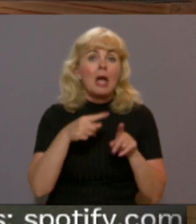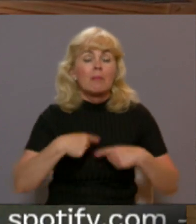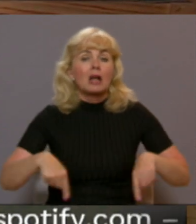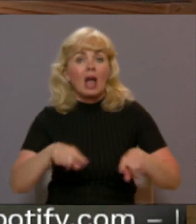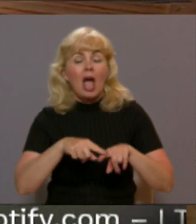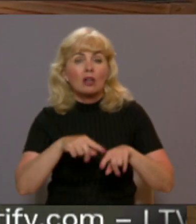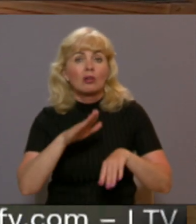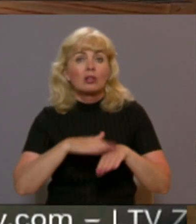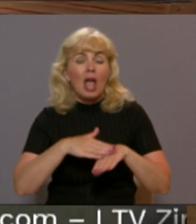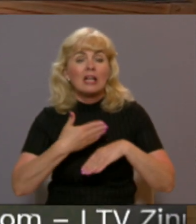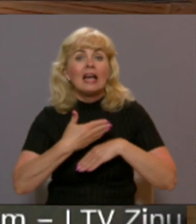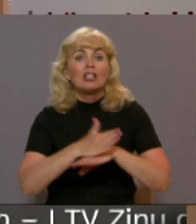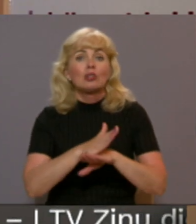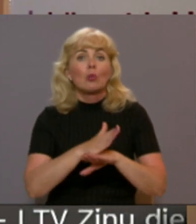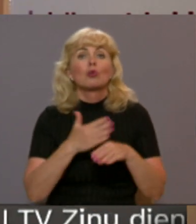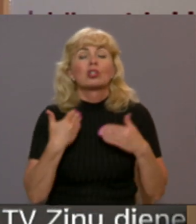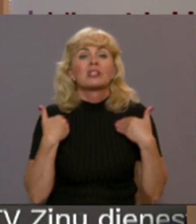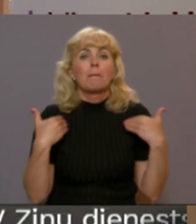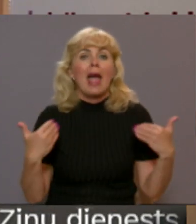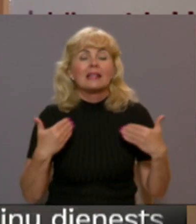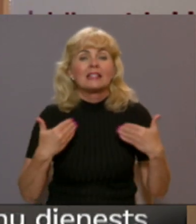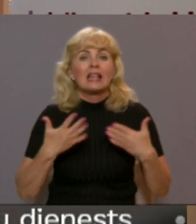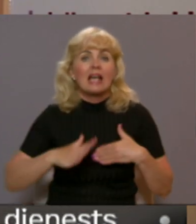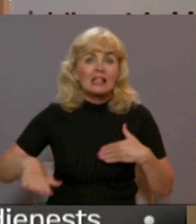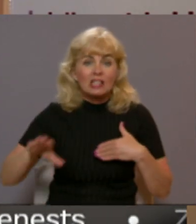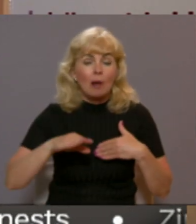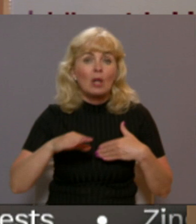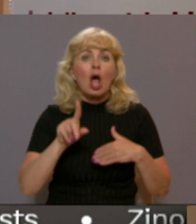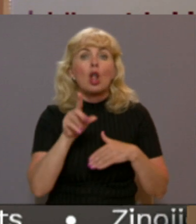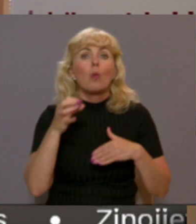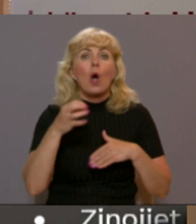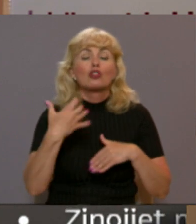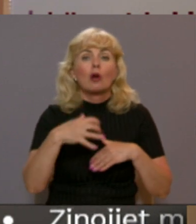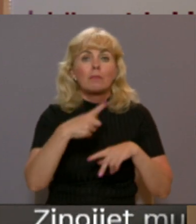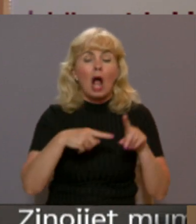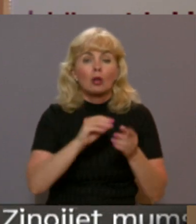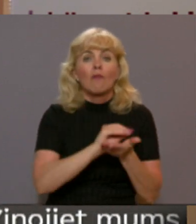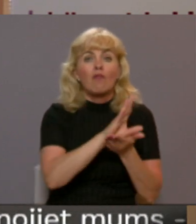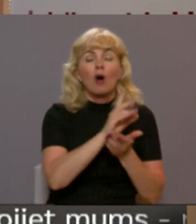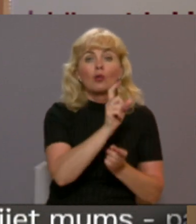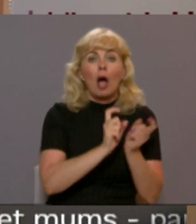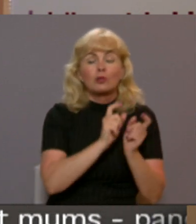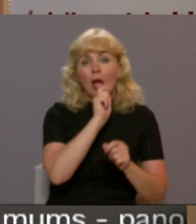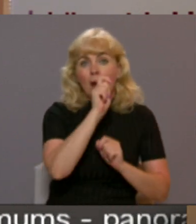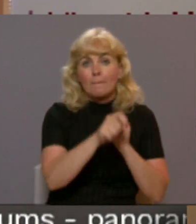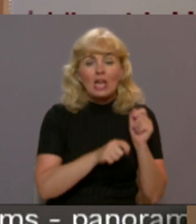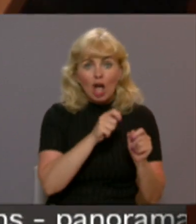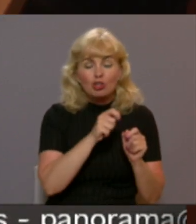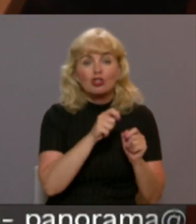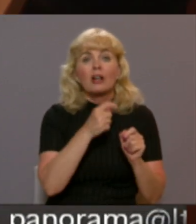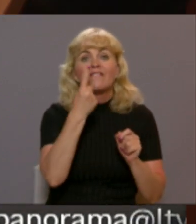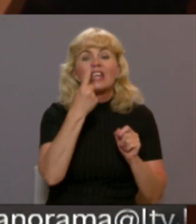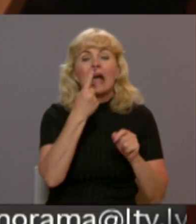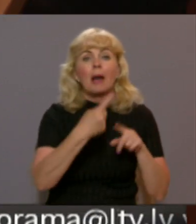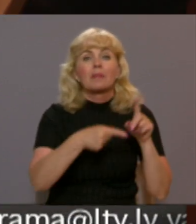dēļ izjukušas pats pēcīgas dzimtas. Šobrīd Pētera Loča Brālēni kopā ar fondu apstrīd mantojumu piešķiršanu vienam radiniekam